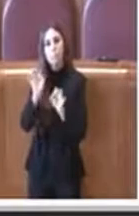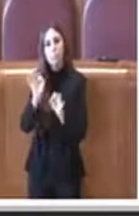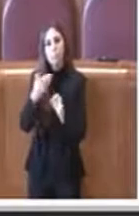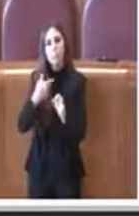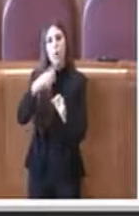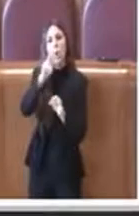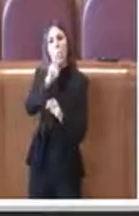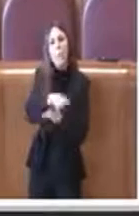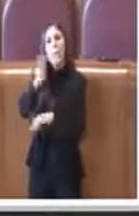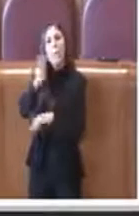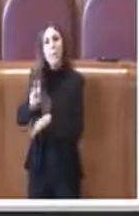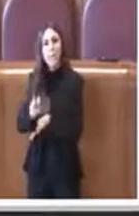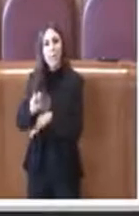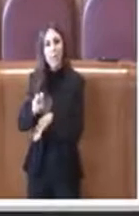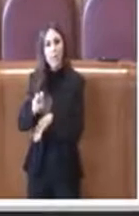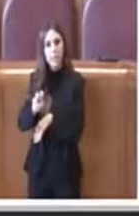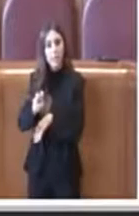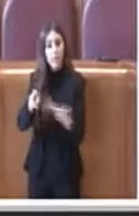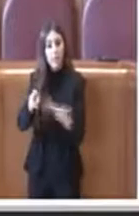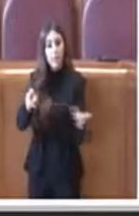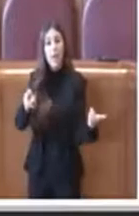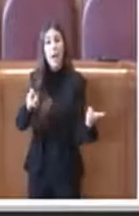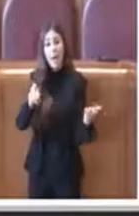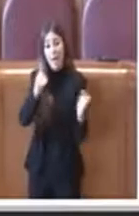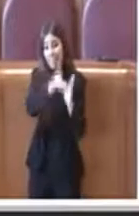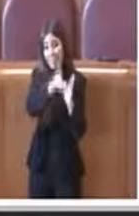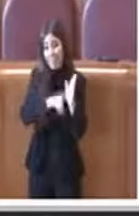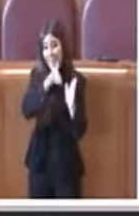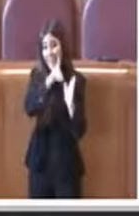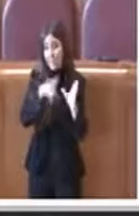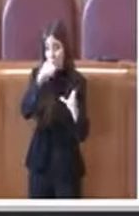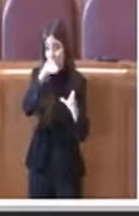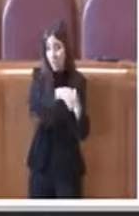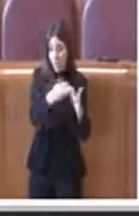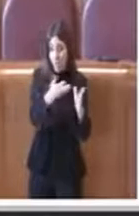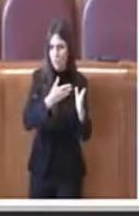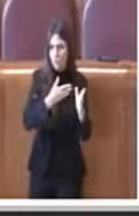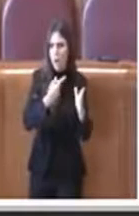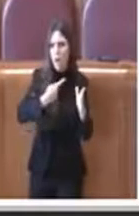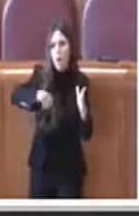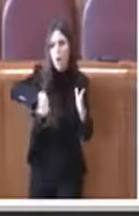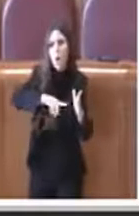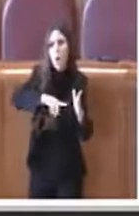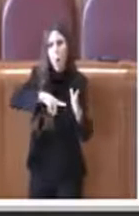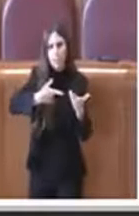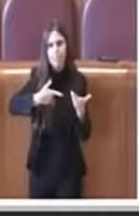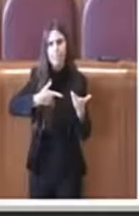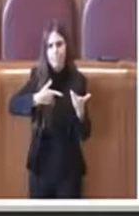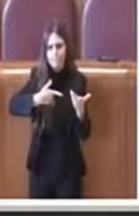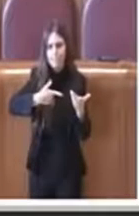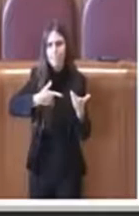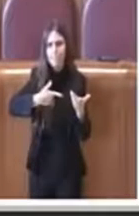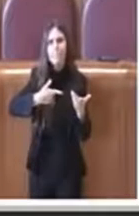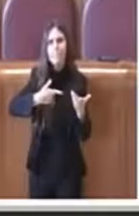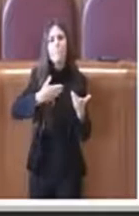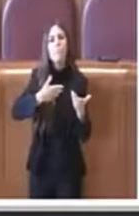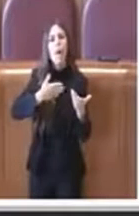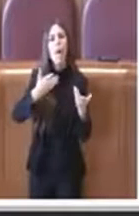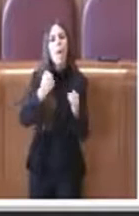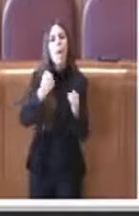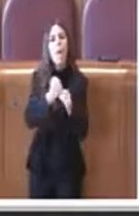2020 ebbene in quella delibera noi abbiamo fatto una operazione abbiamo